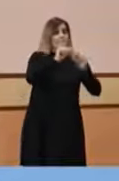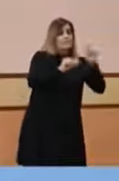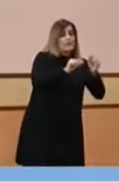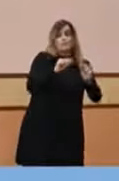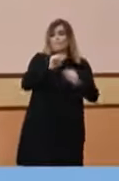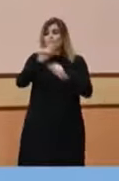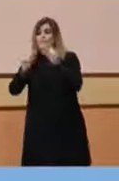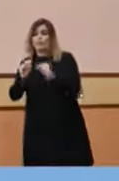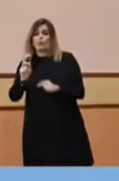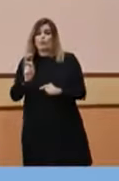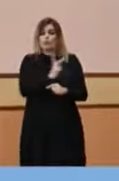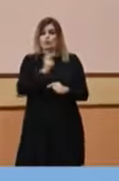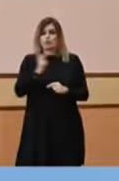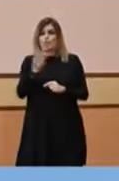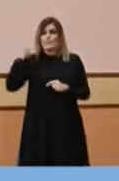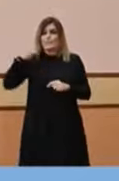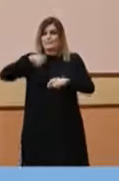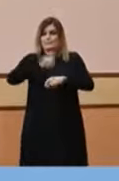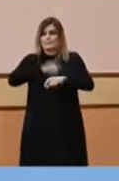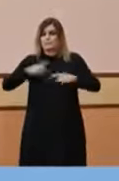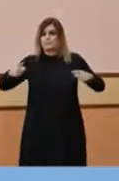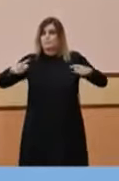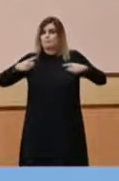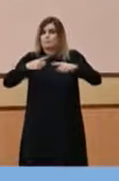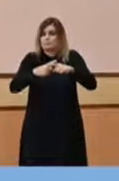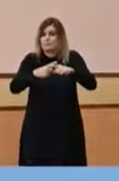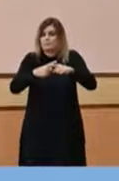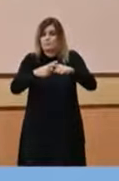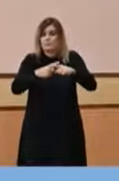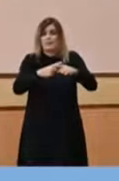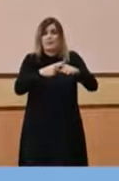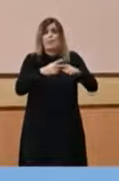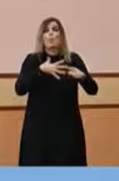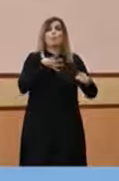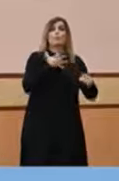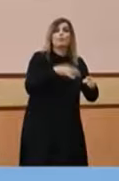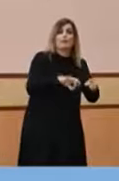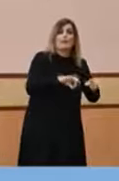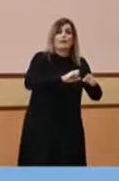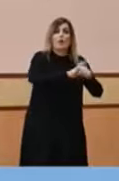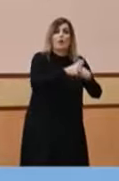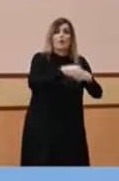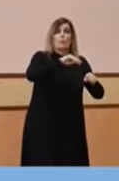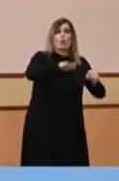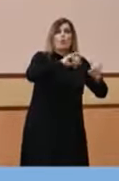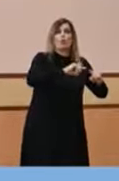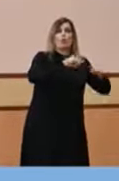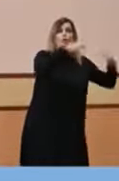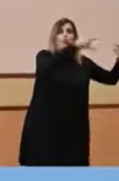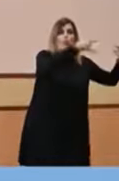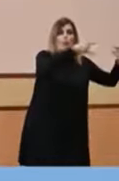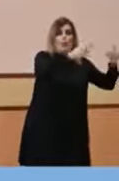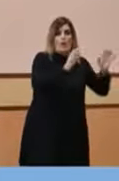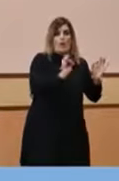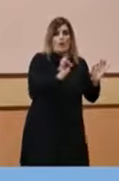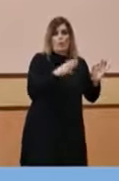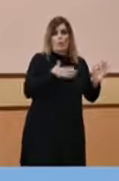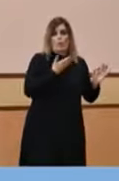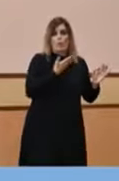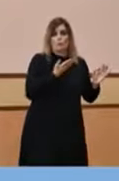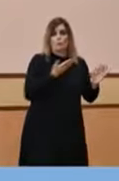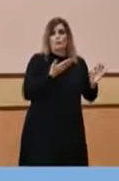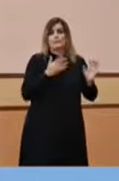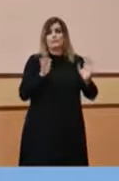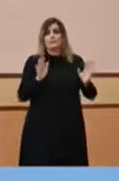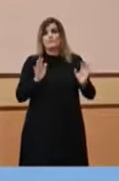la probabilitat de morir per Covid és doble i la probabilitat de morir per Covid o